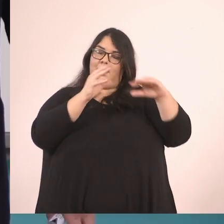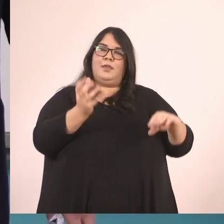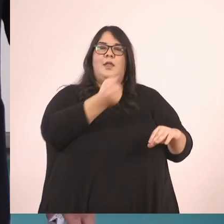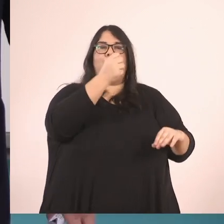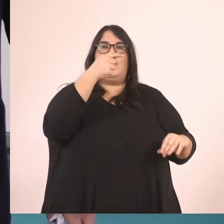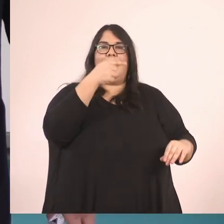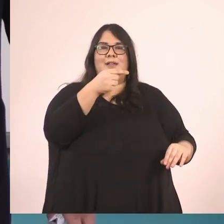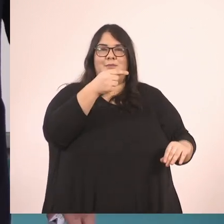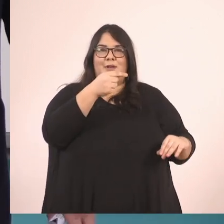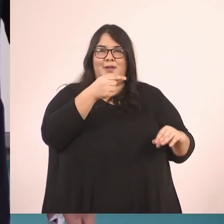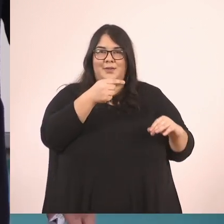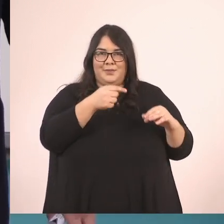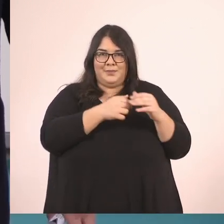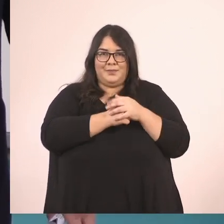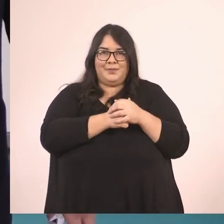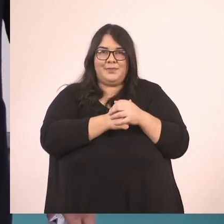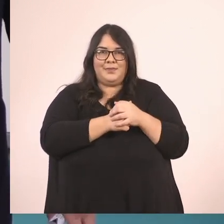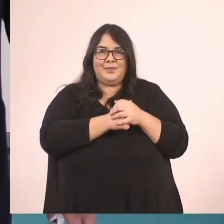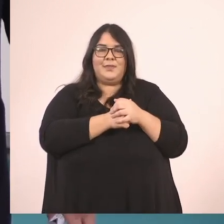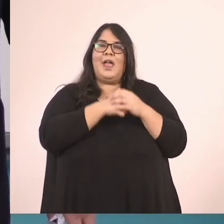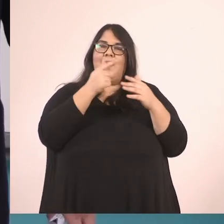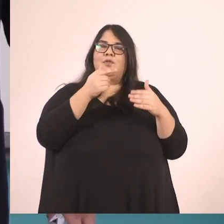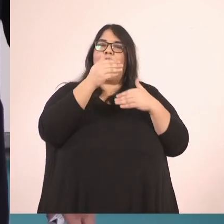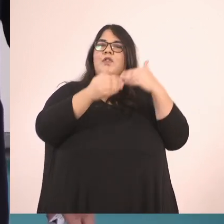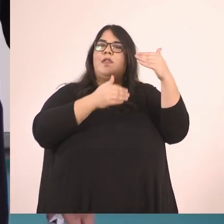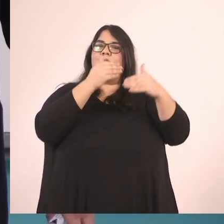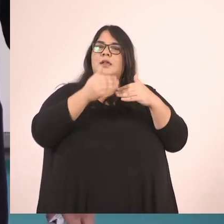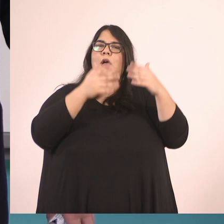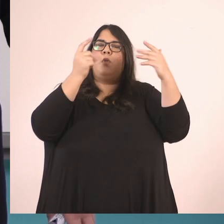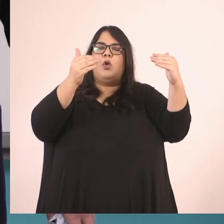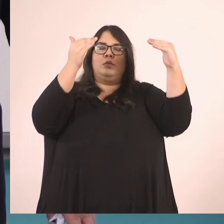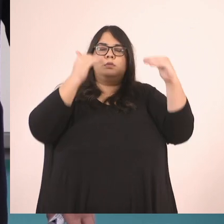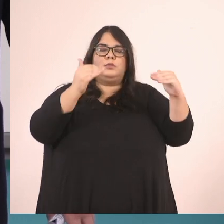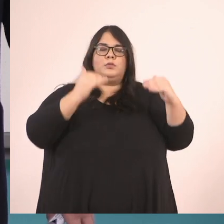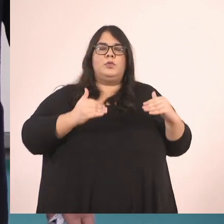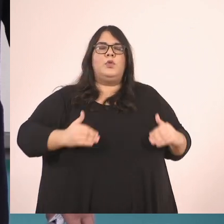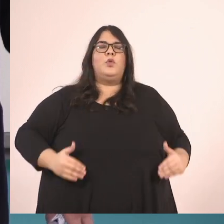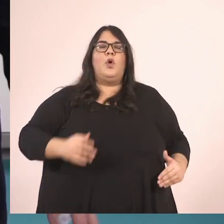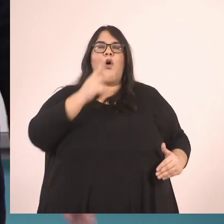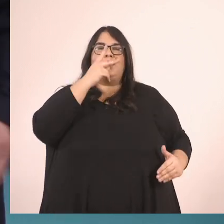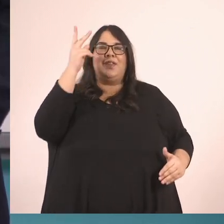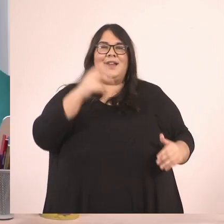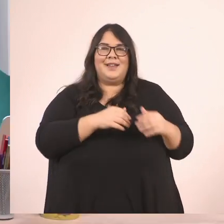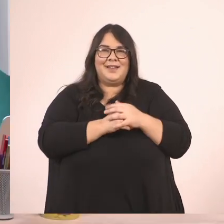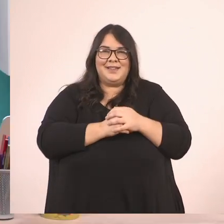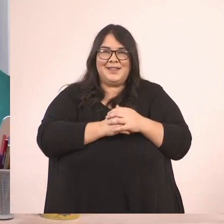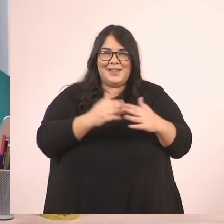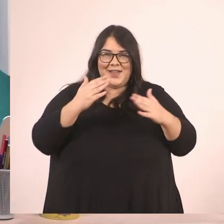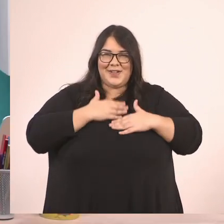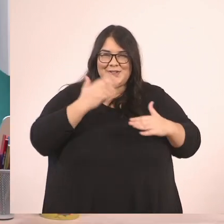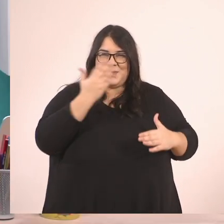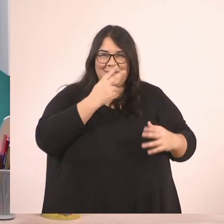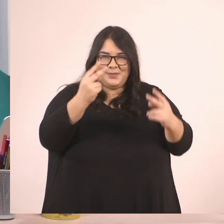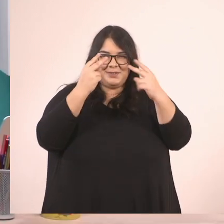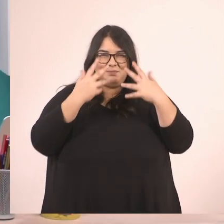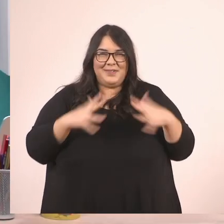υπάρχουν ανάμεσα σε δύο κλάσματα και άλλα κλάσματα. Και αυτή η διαδικασία μπορεί να συνεχιστεί όσο θέλουμε. Σας ευχαριστούμε